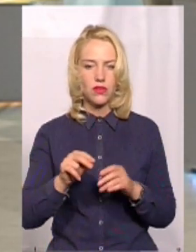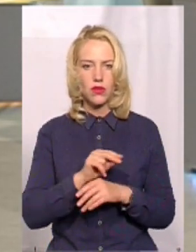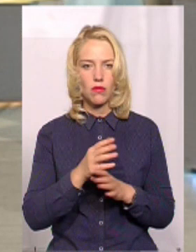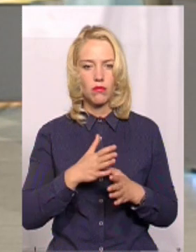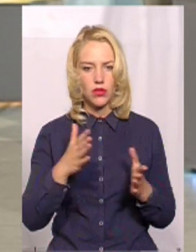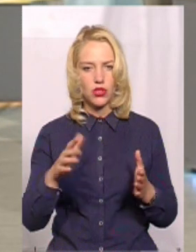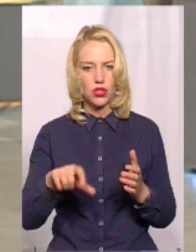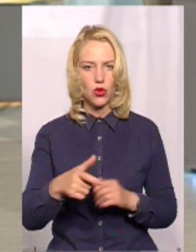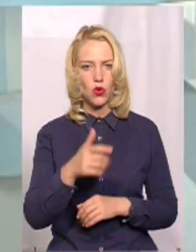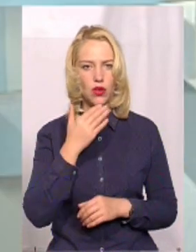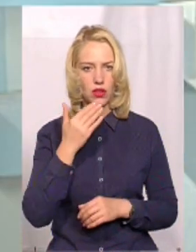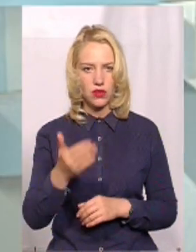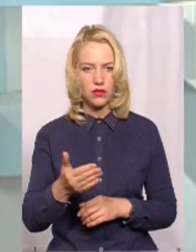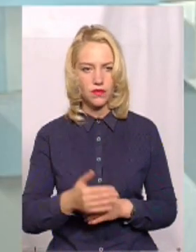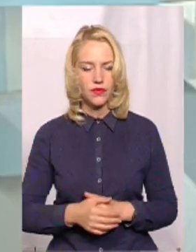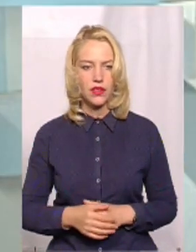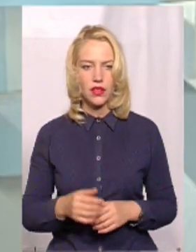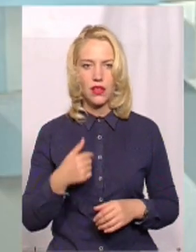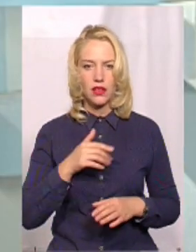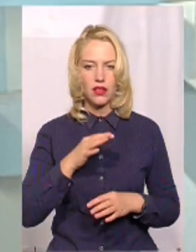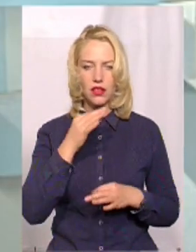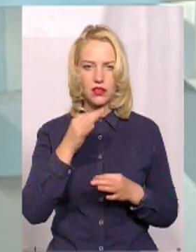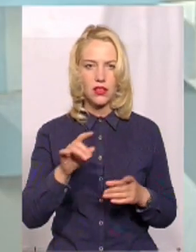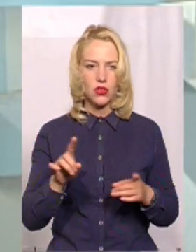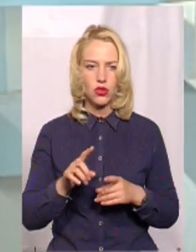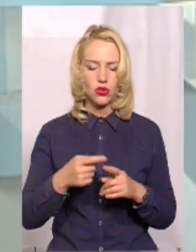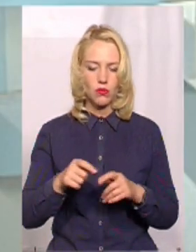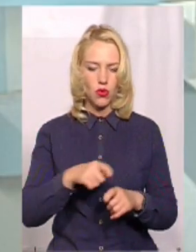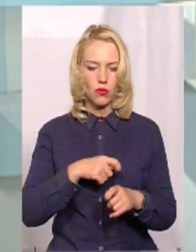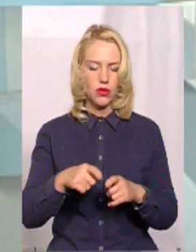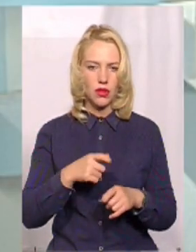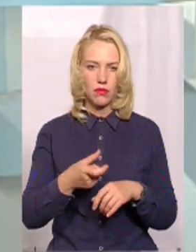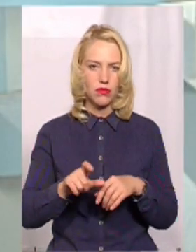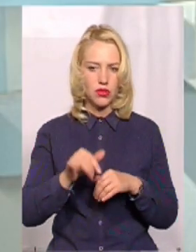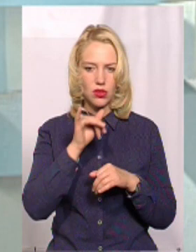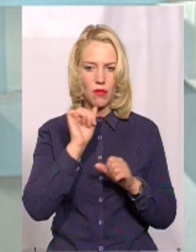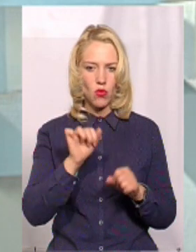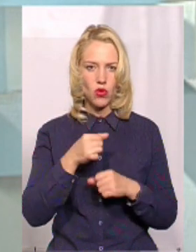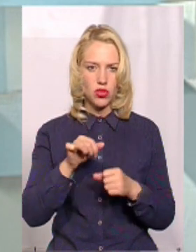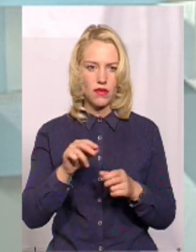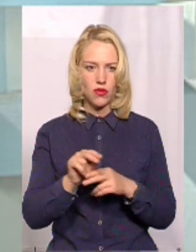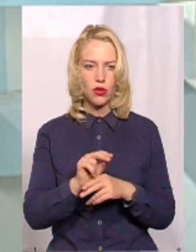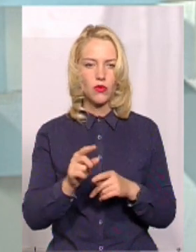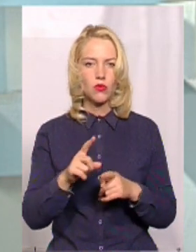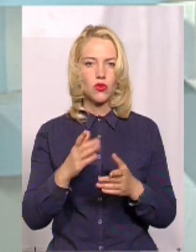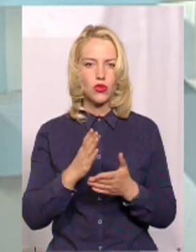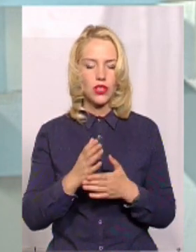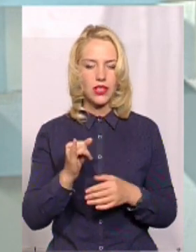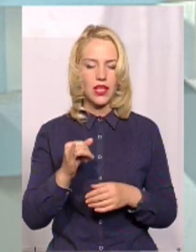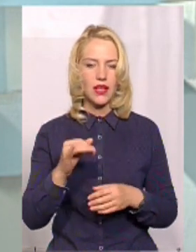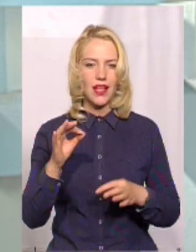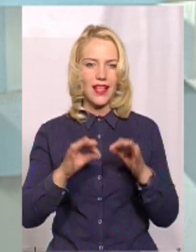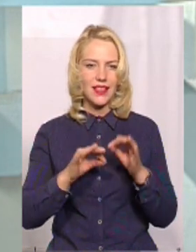доріг? Ну, я вам не скажу, що по кілометражу більше неможливо відремонтувати, тому що є ще індекс